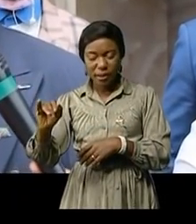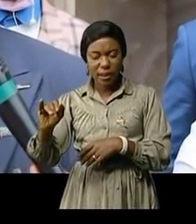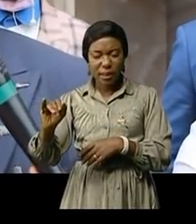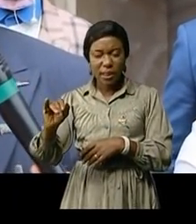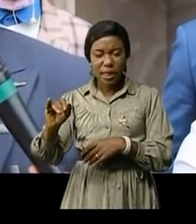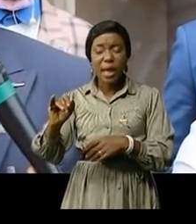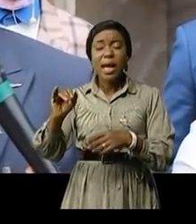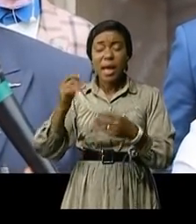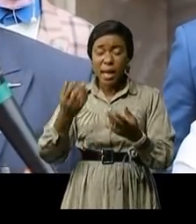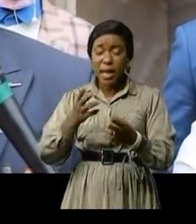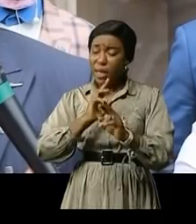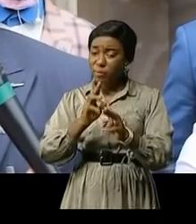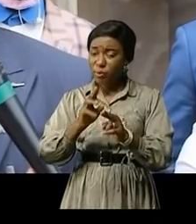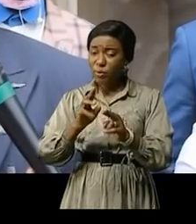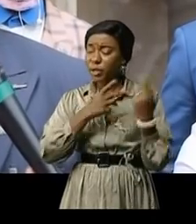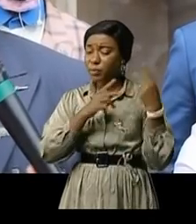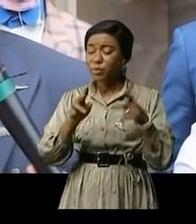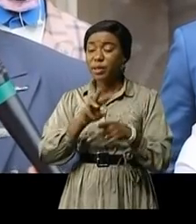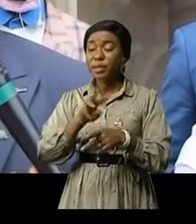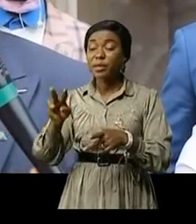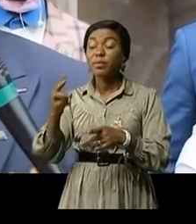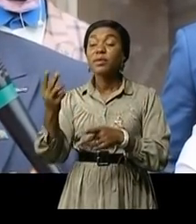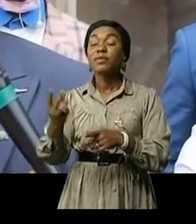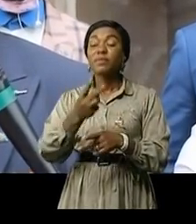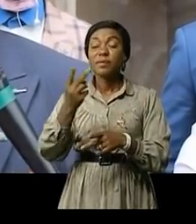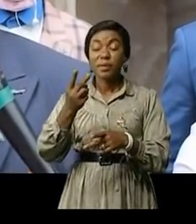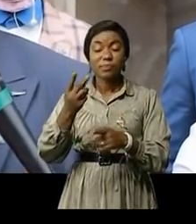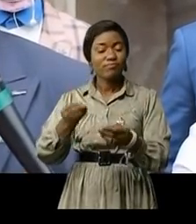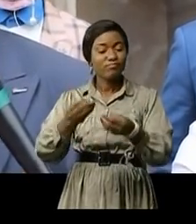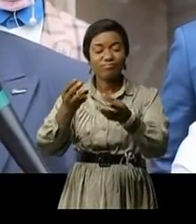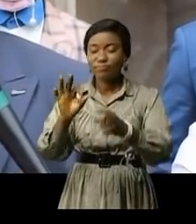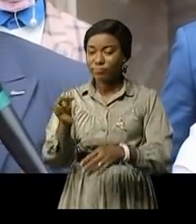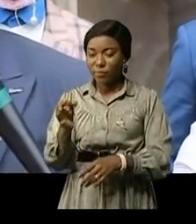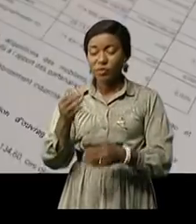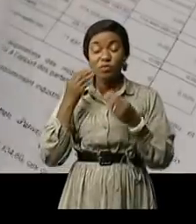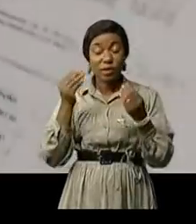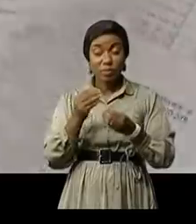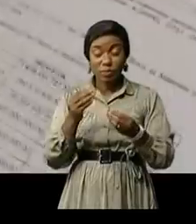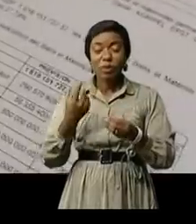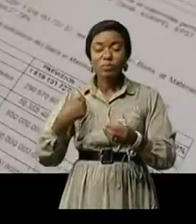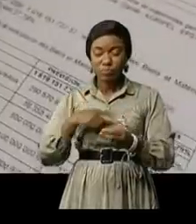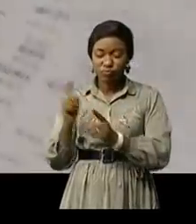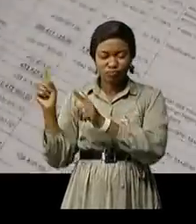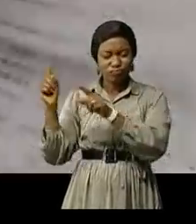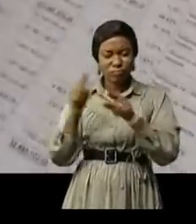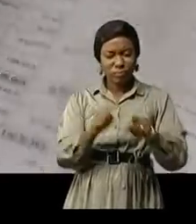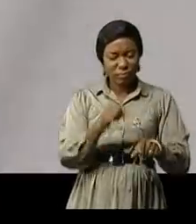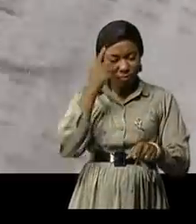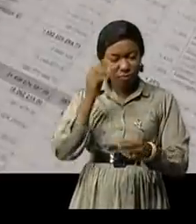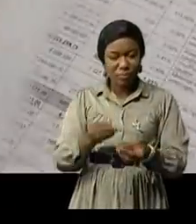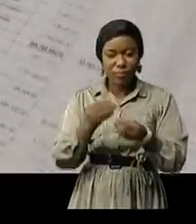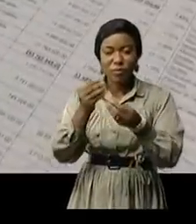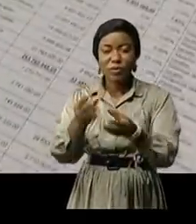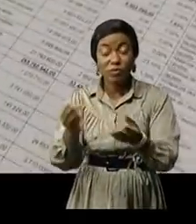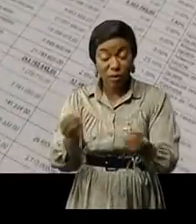et c'est pourquoi nous avons été invités à venir nous acquitter de ce devoir d'Etat En République démocratique du Congo la Cour